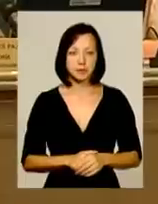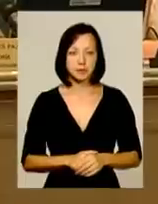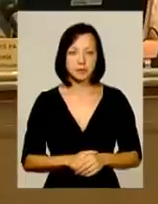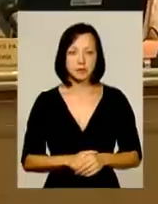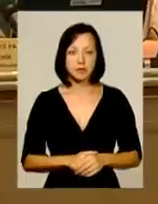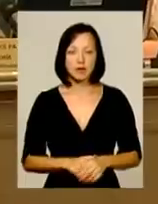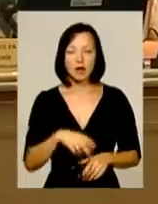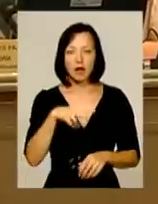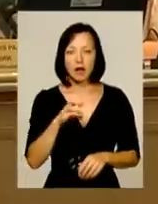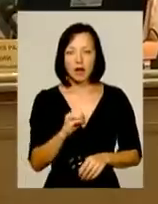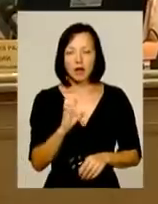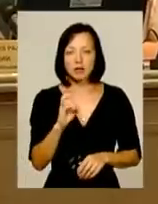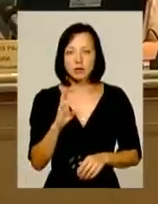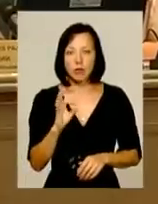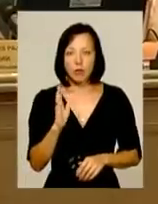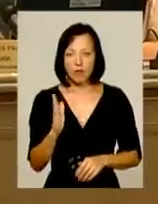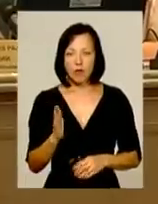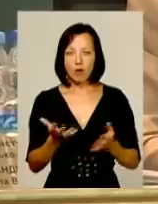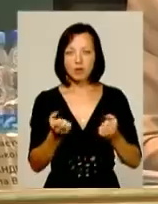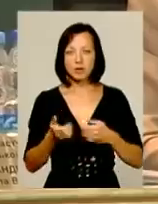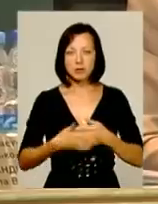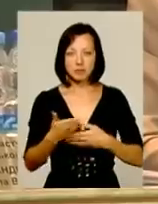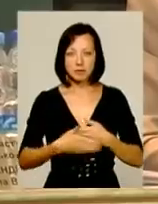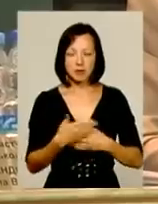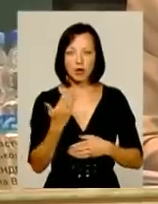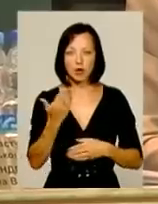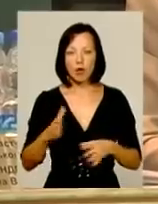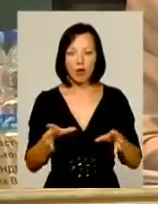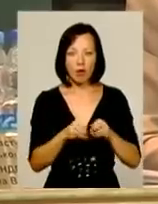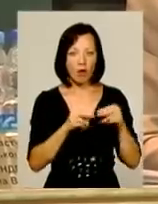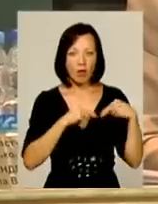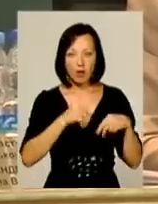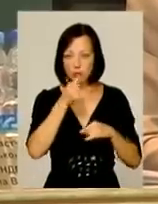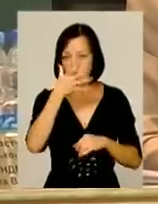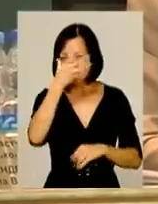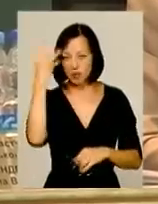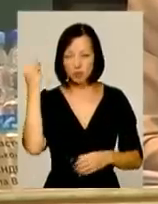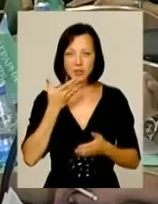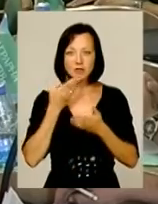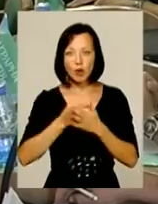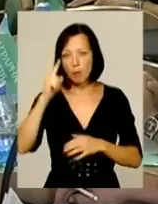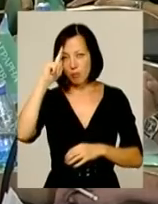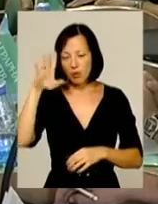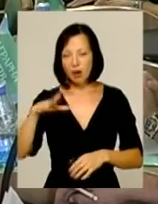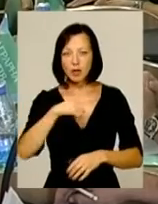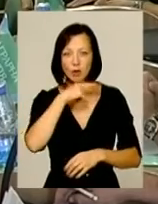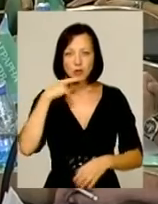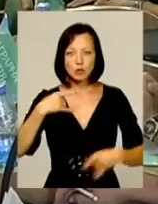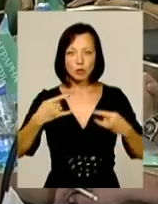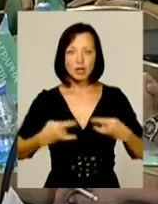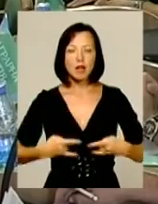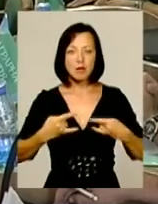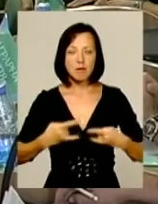Валерій Лісков отримав нагоріхи. Словесно, його колеги ніяк не можуть забути своєї популярності на російському телебаченні.